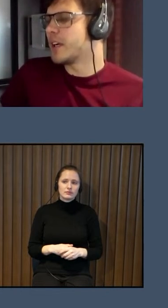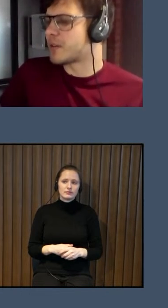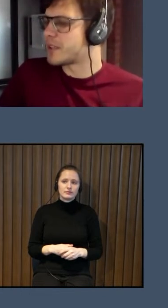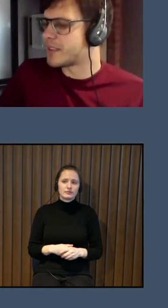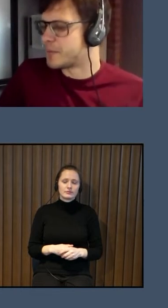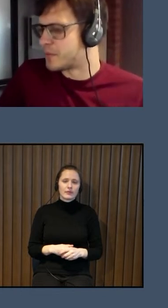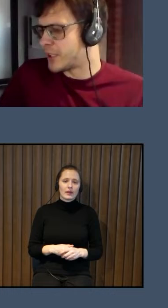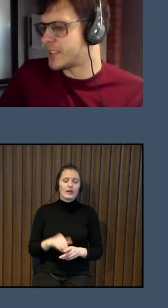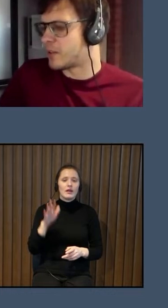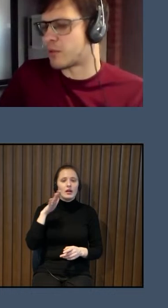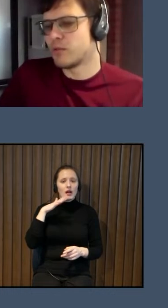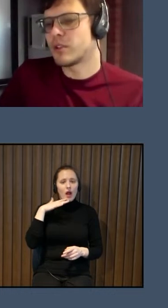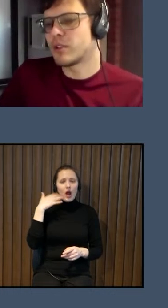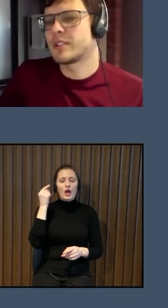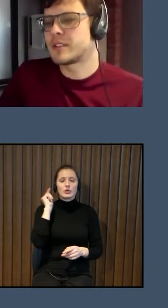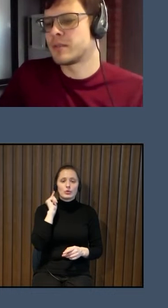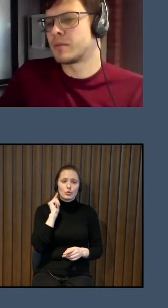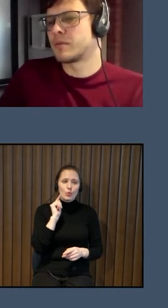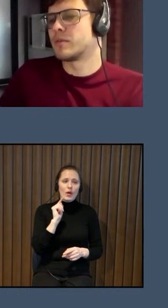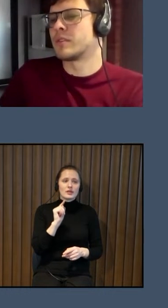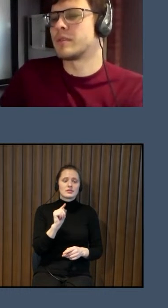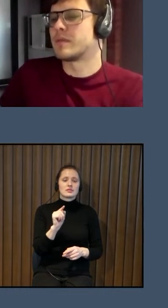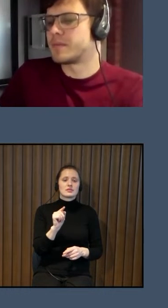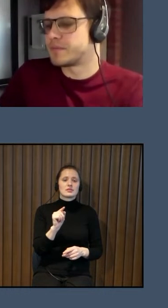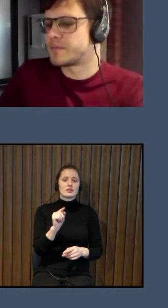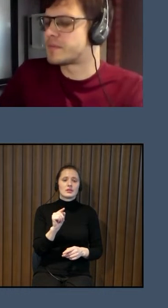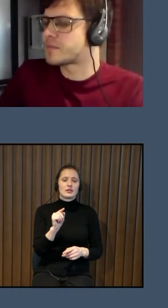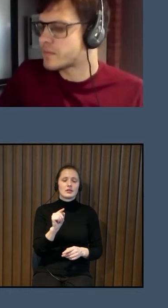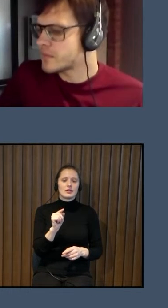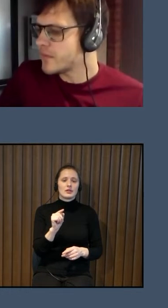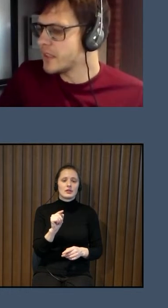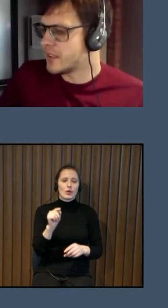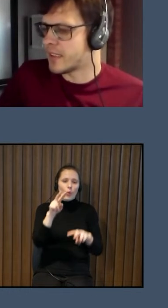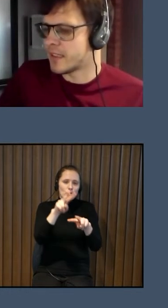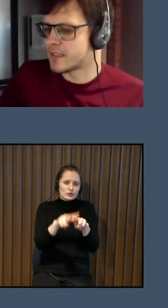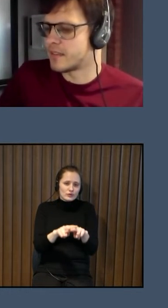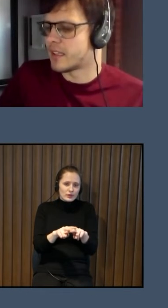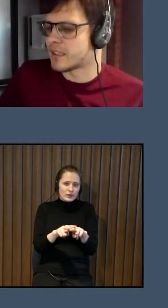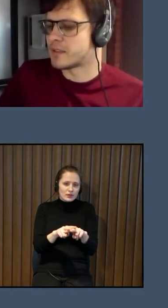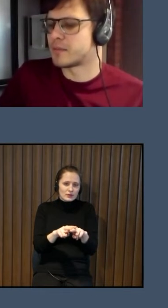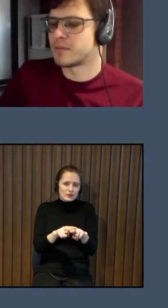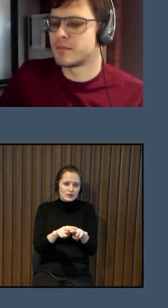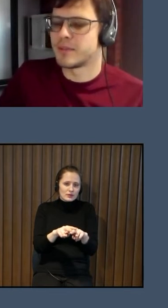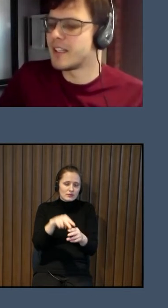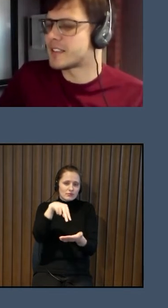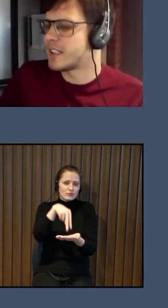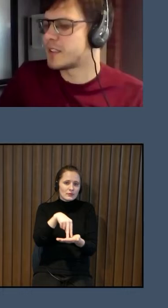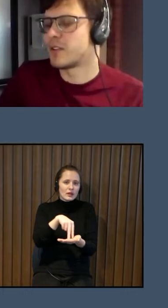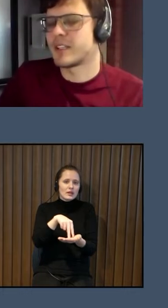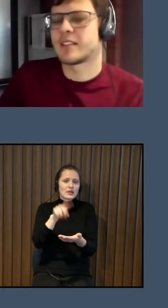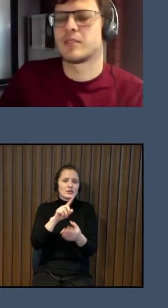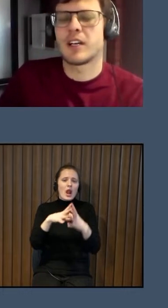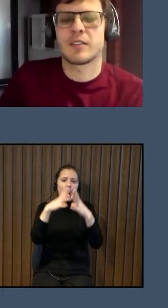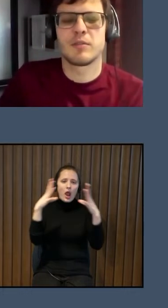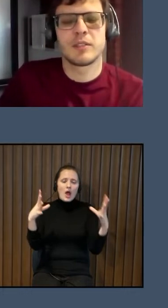Nu jā, kad tu esi kaut kur nokļuvis un ir tādās lielās